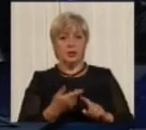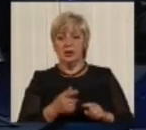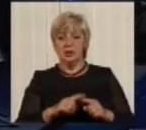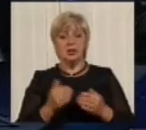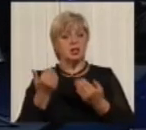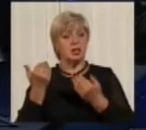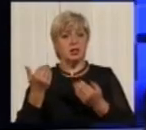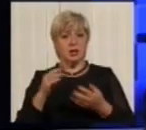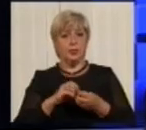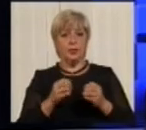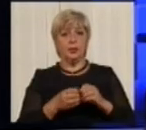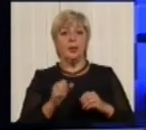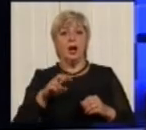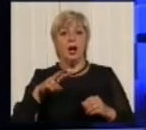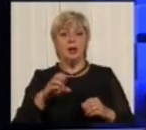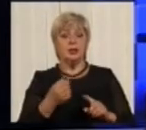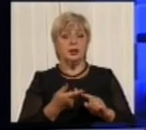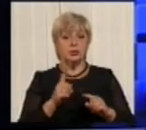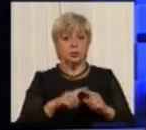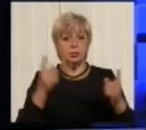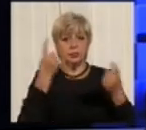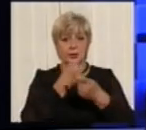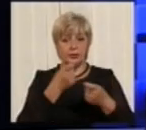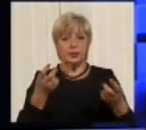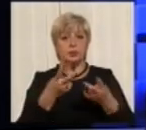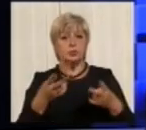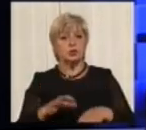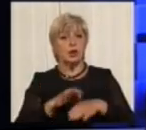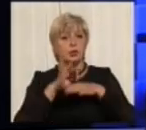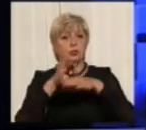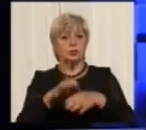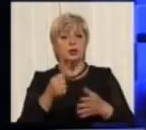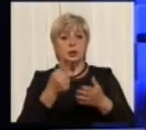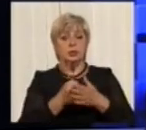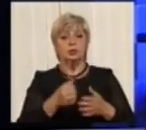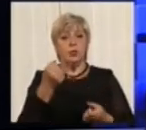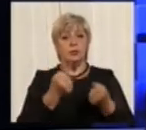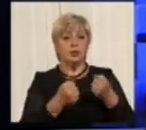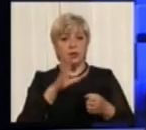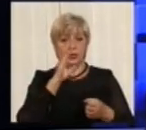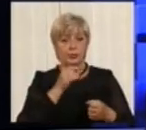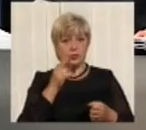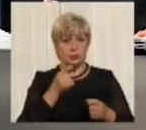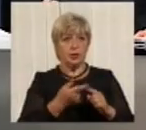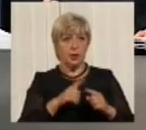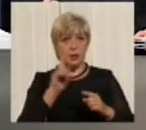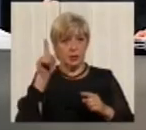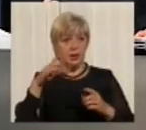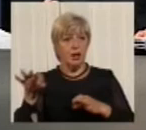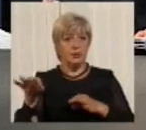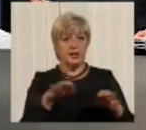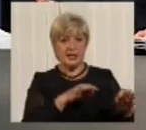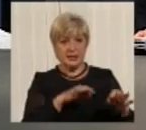проблема, але це треба цю інформацію доводити саме до водії маршрутних таксі, які там їздять, і